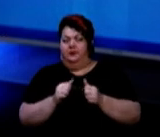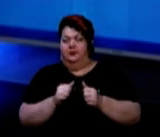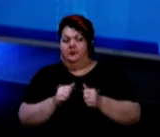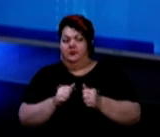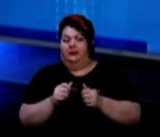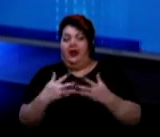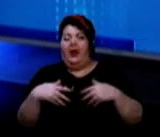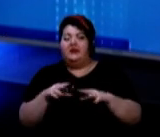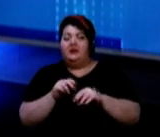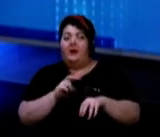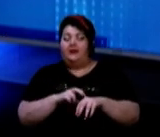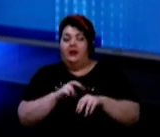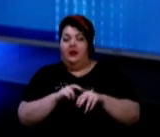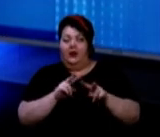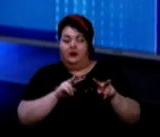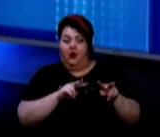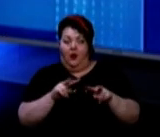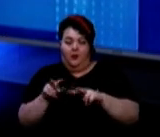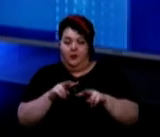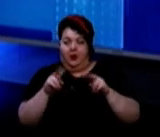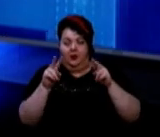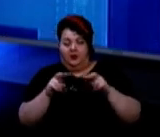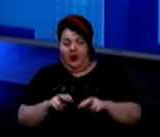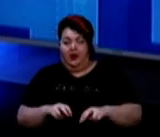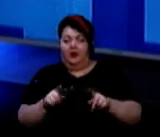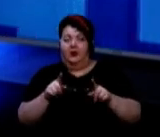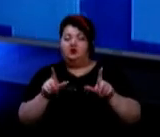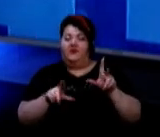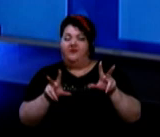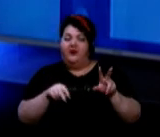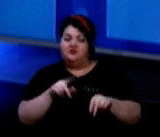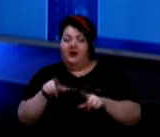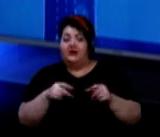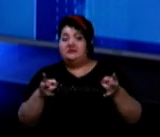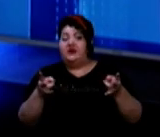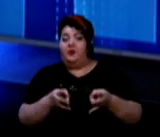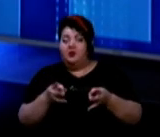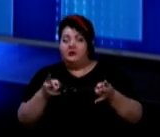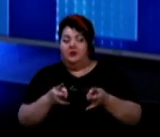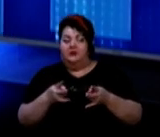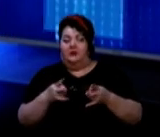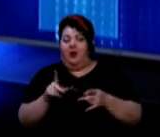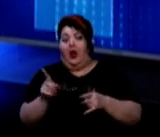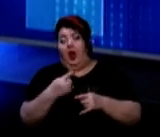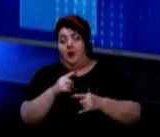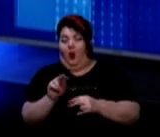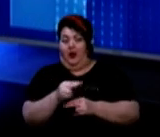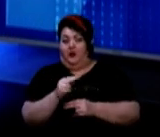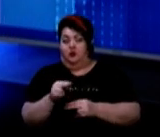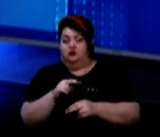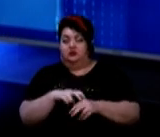оглядає його, що вважає за потрібним, обов'язково сімейний лікар або лікуючий лікар,